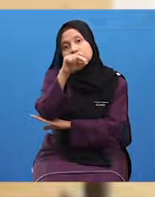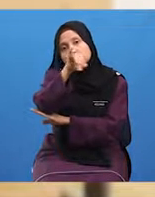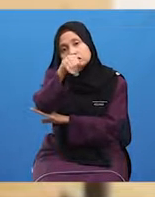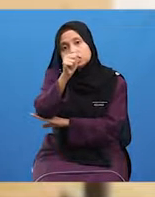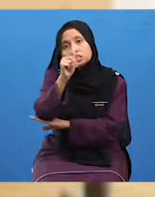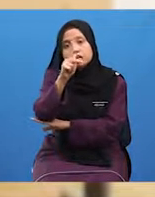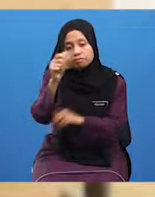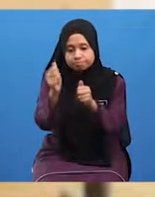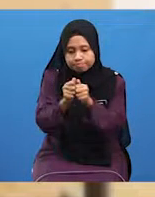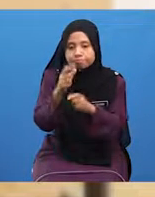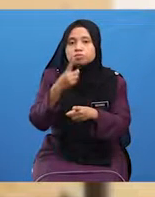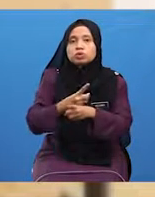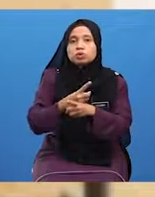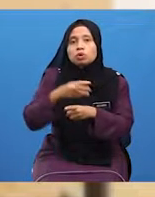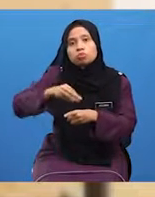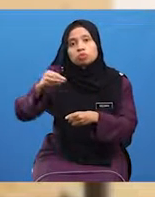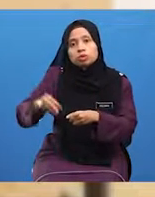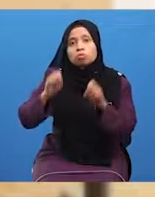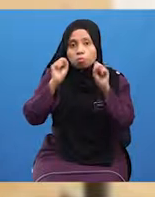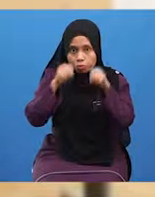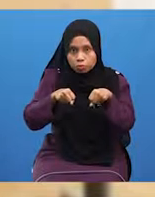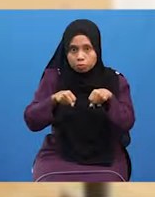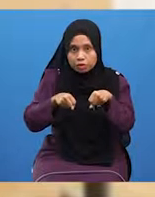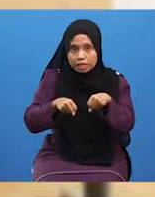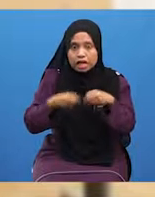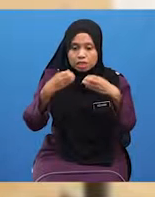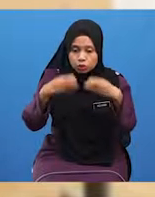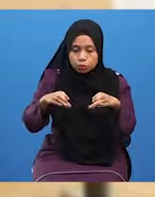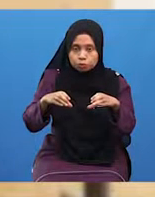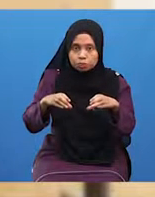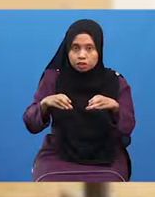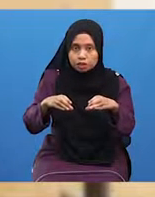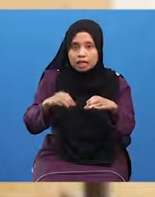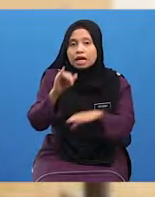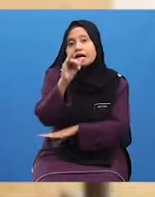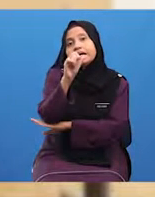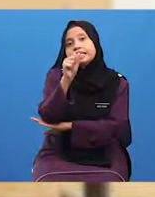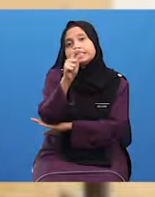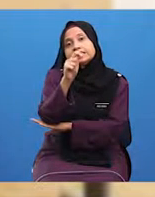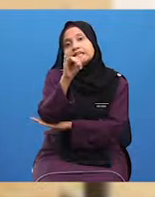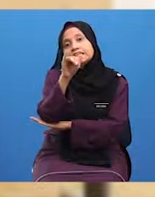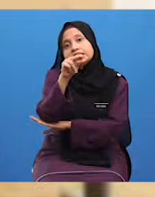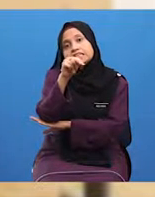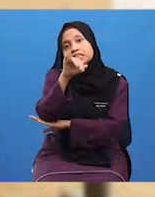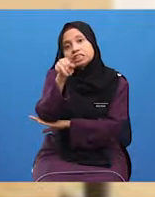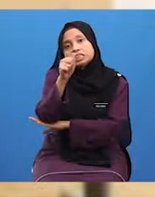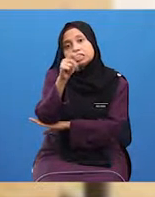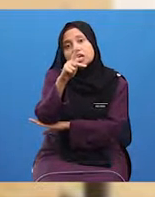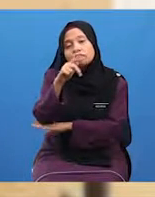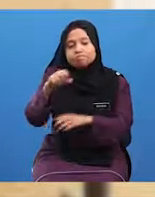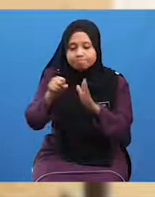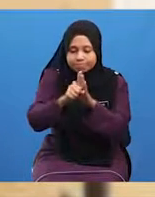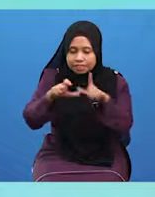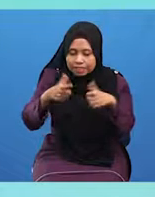Murid-murid juga Boleh Mencuba Beristinjak Menggunakan Selain